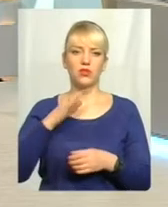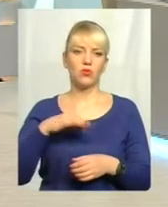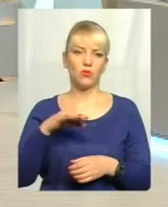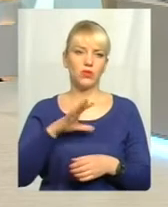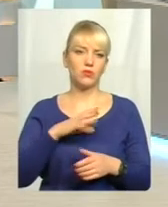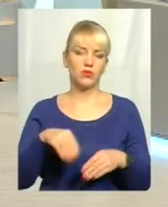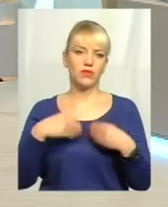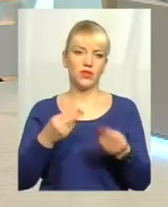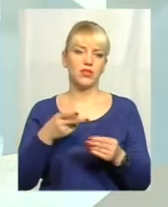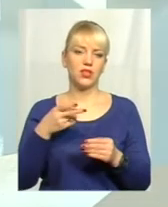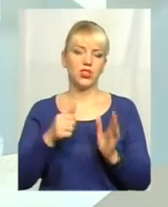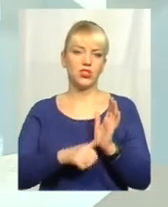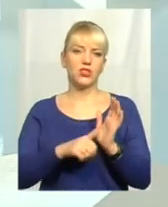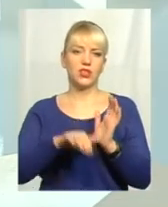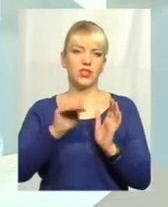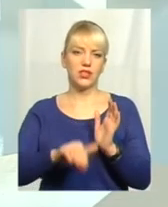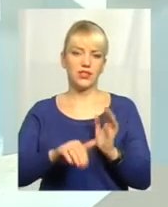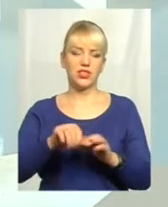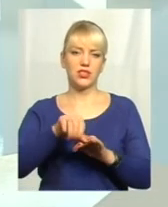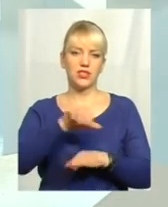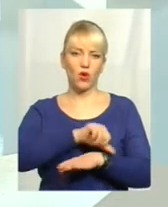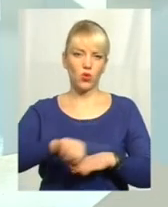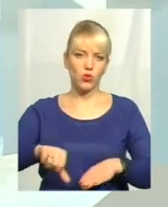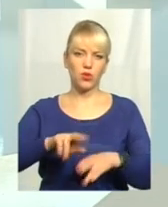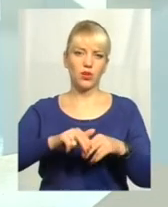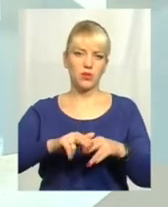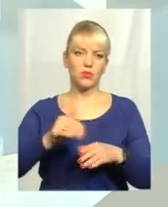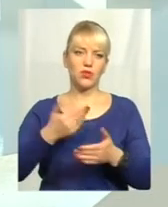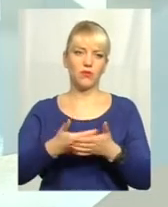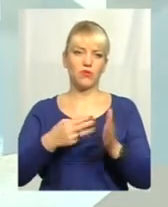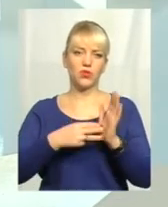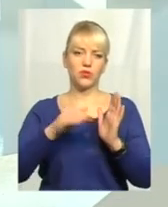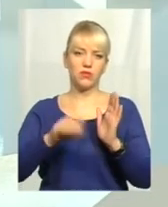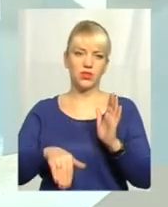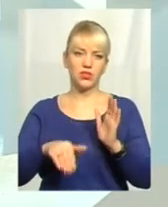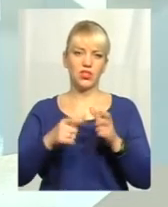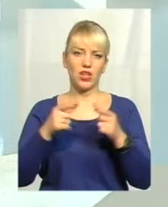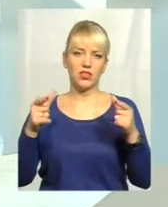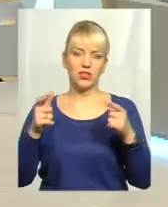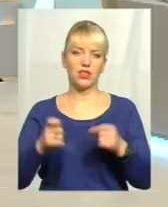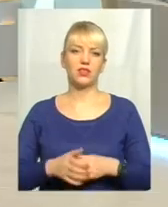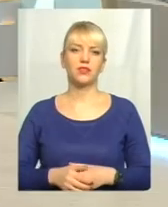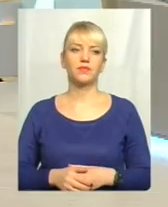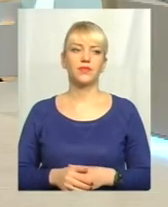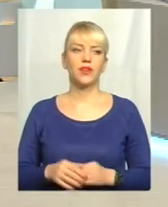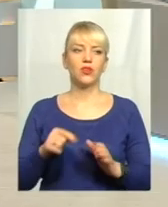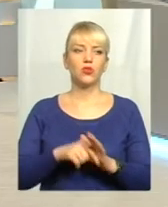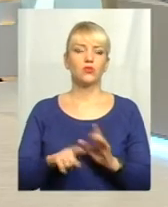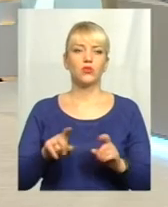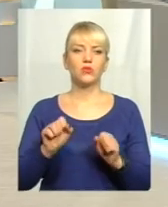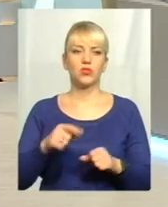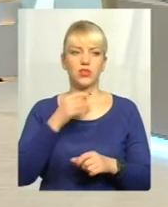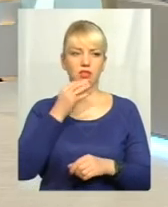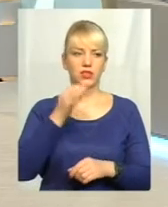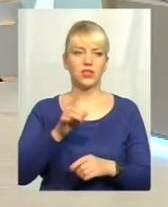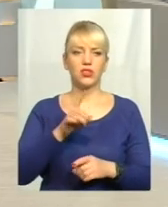видано близько 60 тисяч закордонних паспортів і близько 8 тисяч ОІД-карт. Тобто, чи можна сказати, що